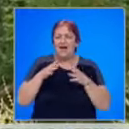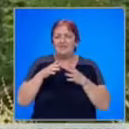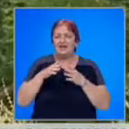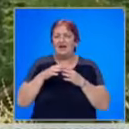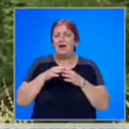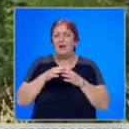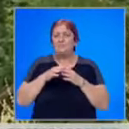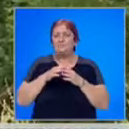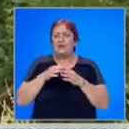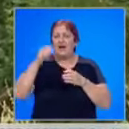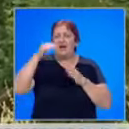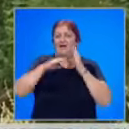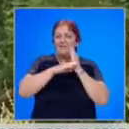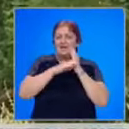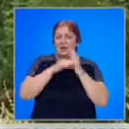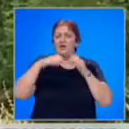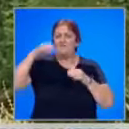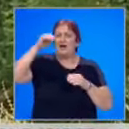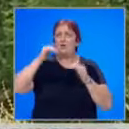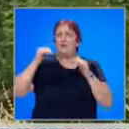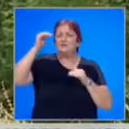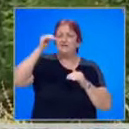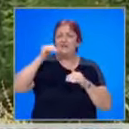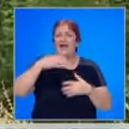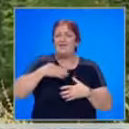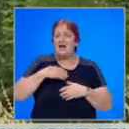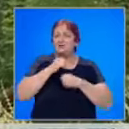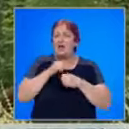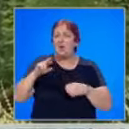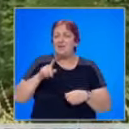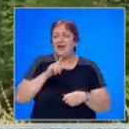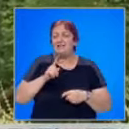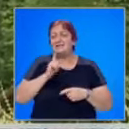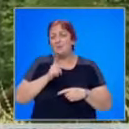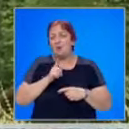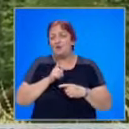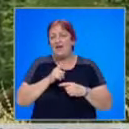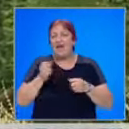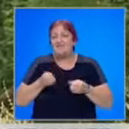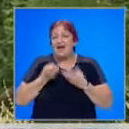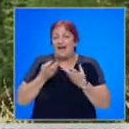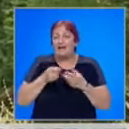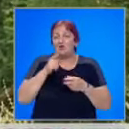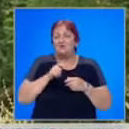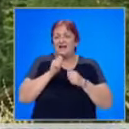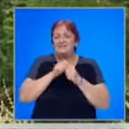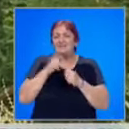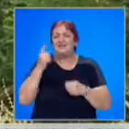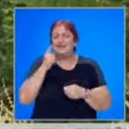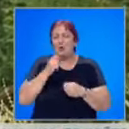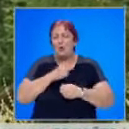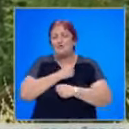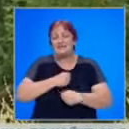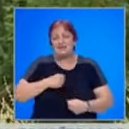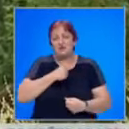възпламенява смрики, върхово се дига и нашите колеги просто не са могли да отреагират. Това става за секунди. За